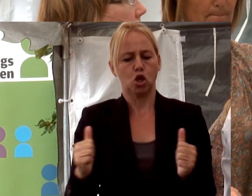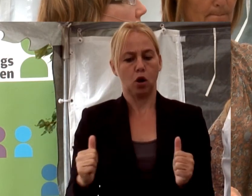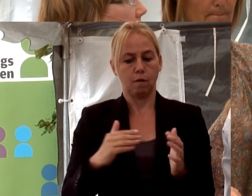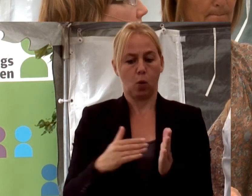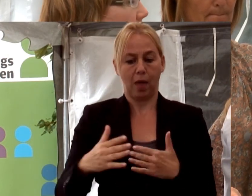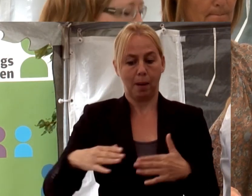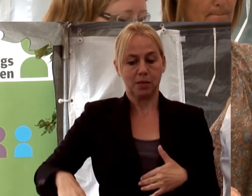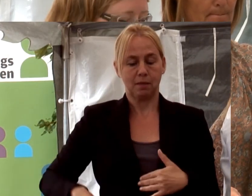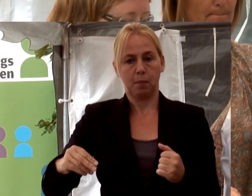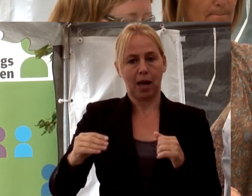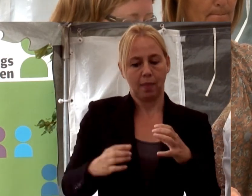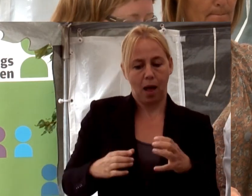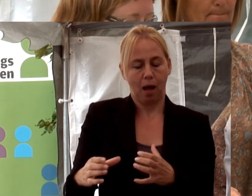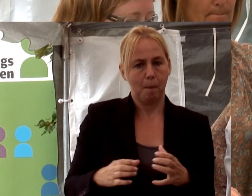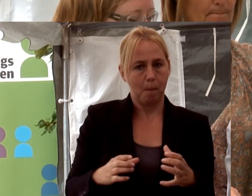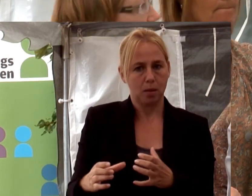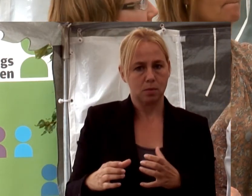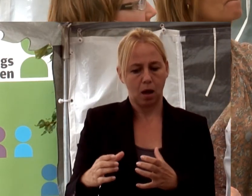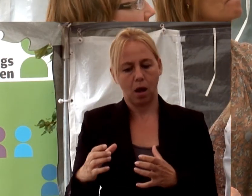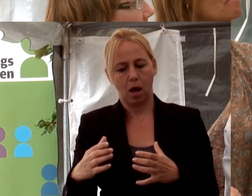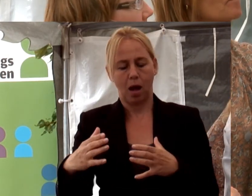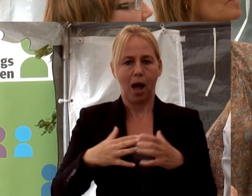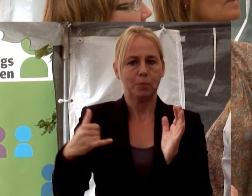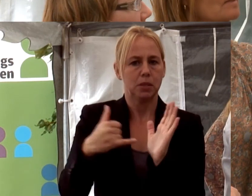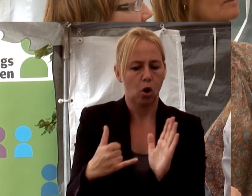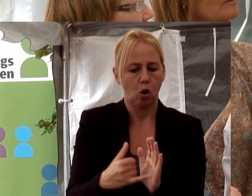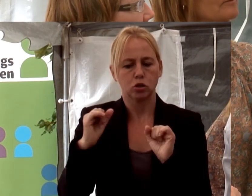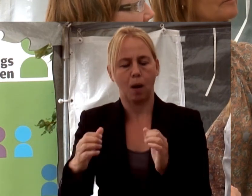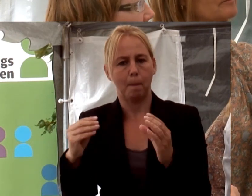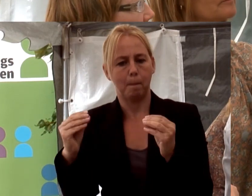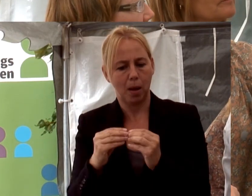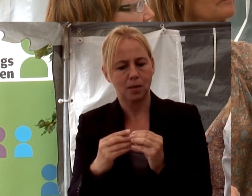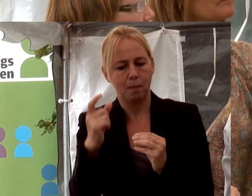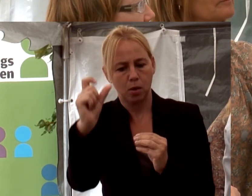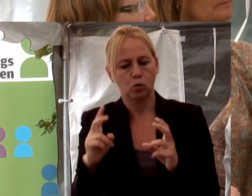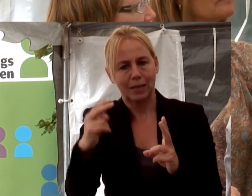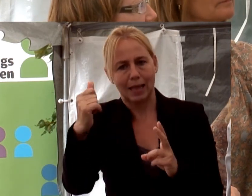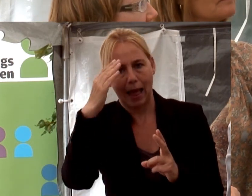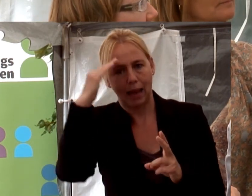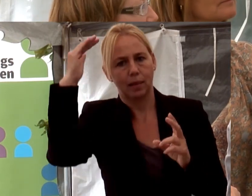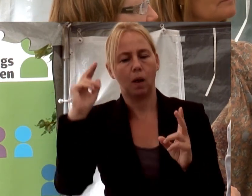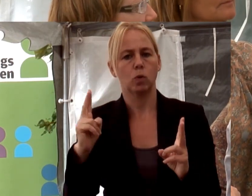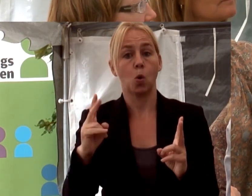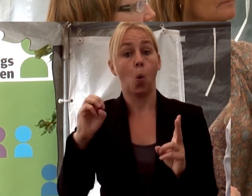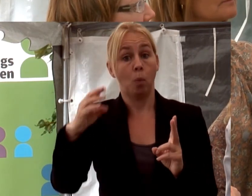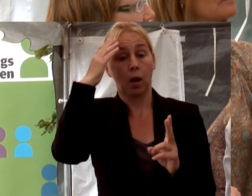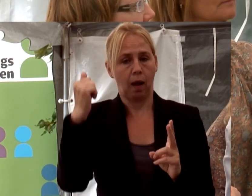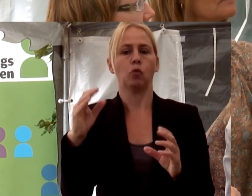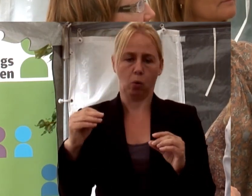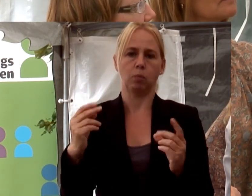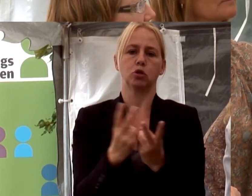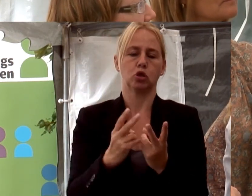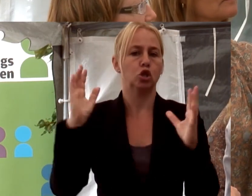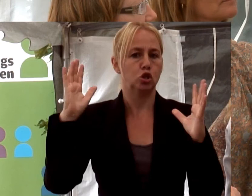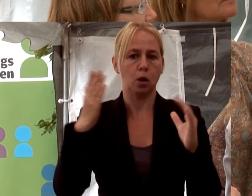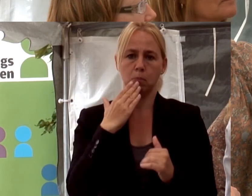arbetsgivaren, man kanske anpassar sitt arbetsinnehåll, så att det passar också den som är lite äldre och så vidare. Då kommer den här ekvationen gå